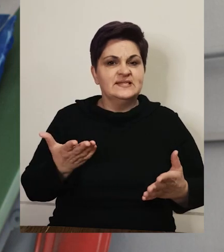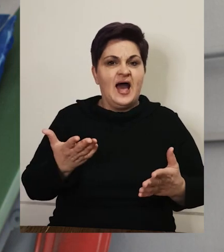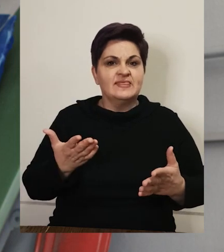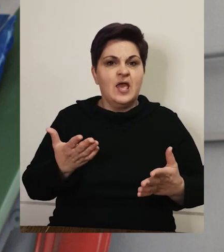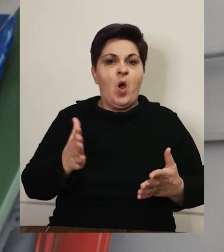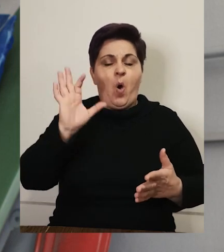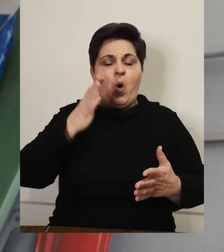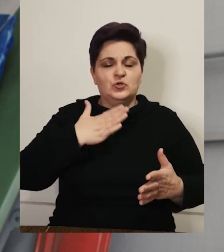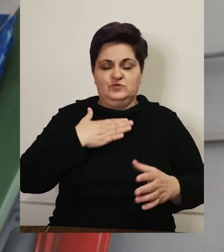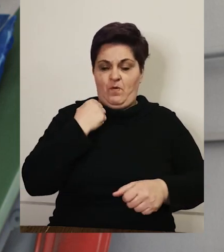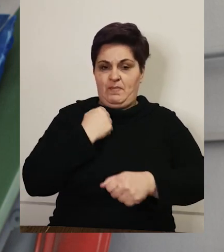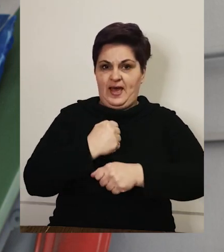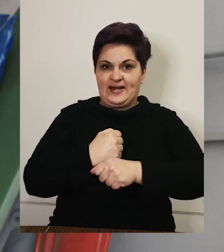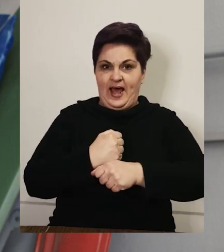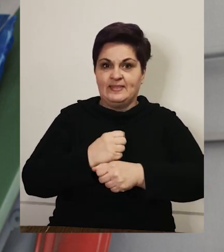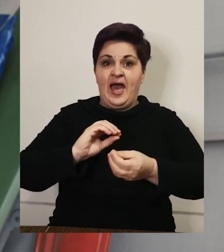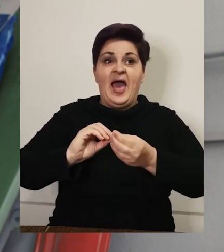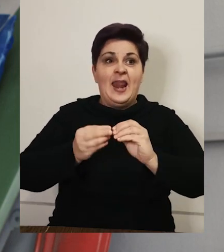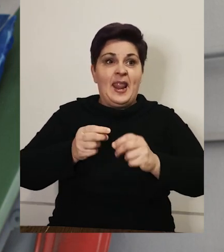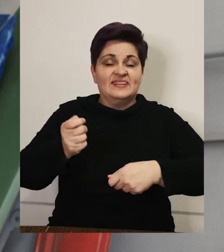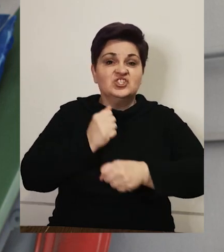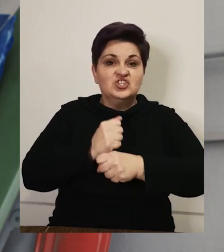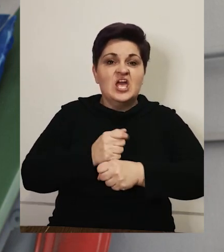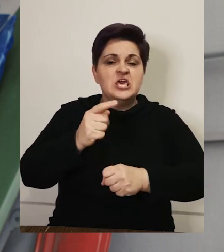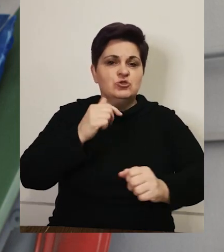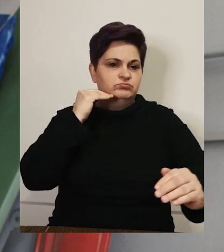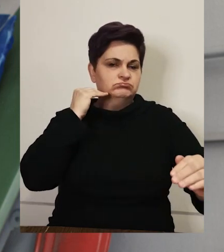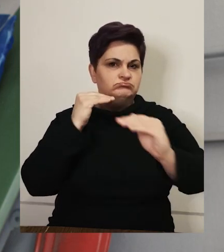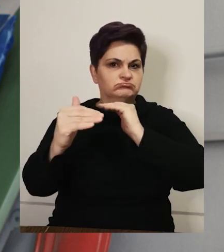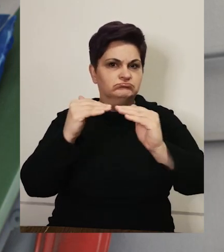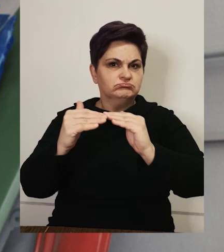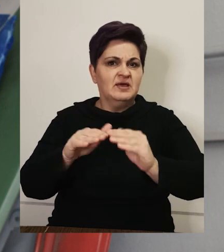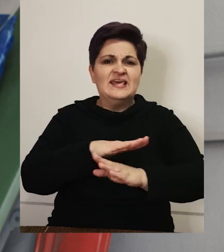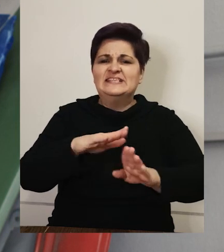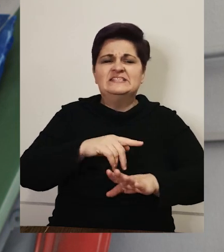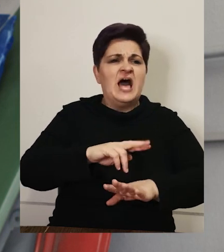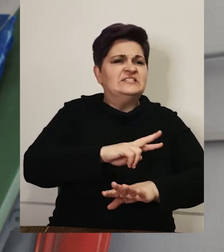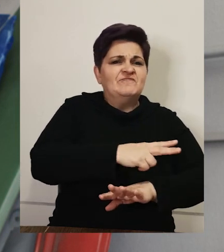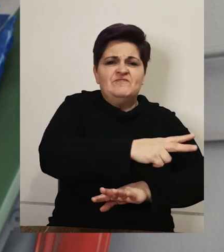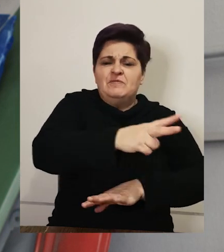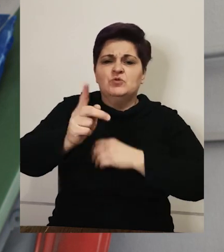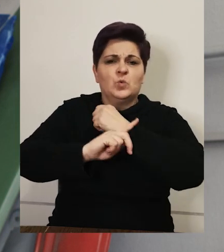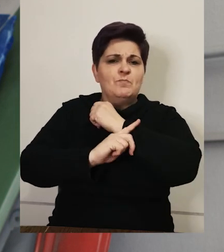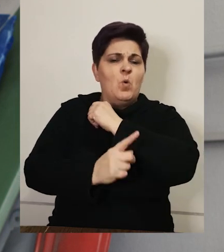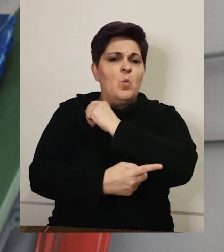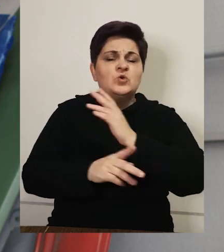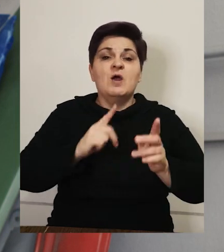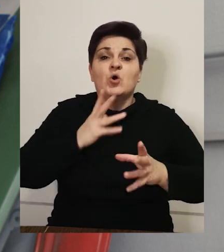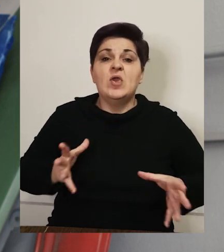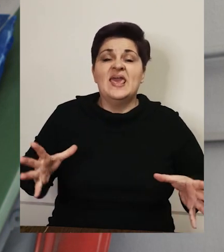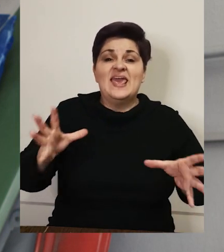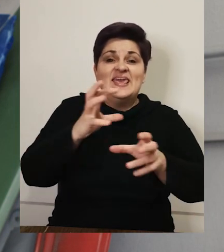znanje o svom radu. Na tržište rada idu ravnopravno sa svim